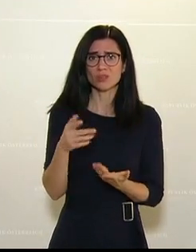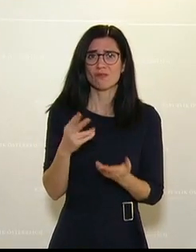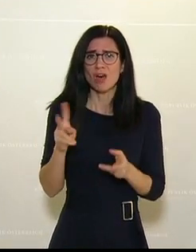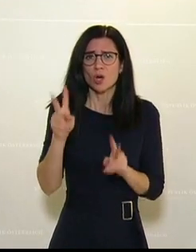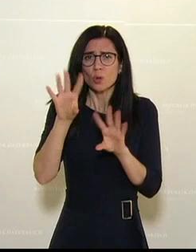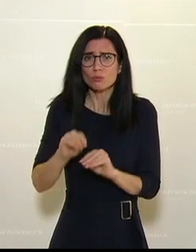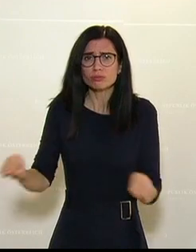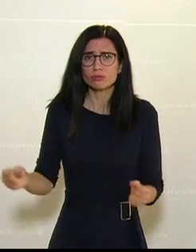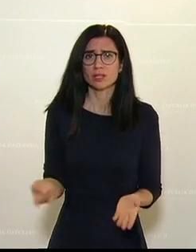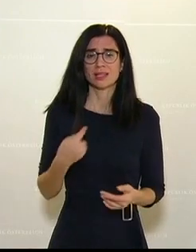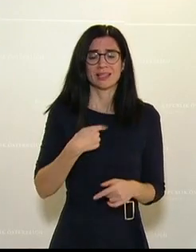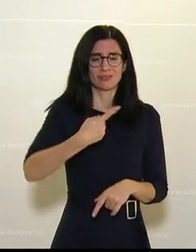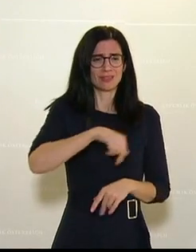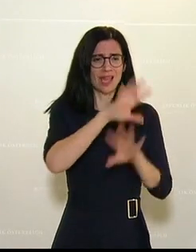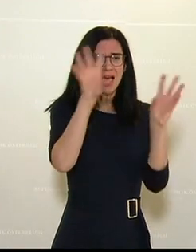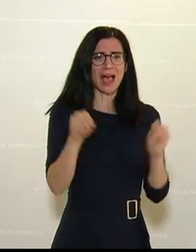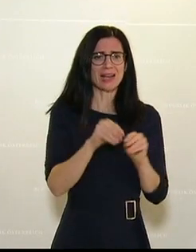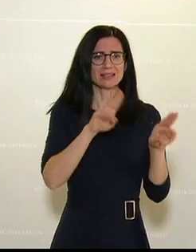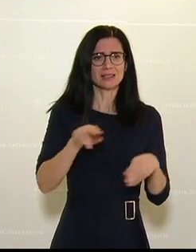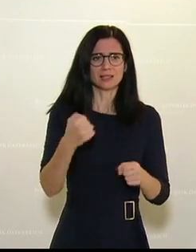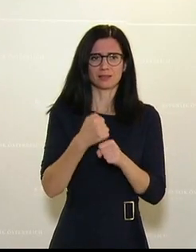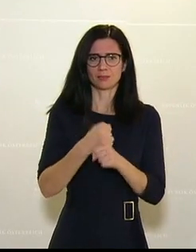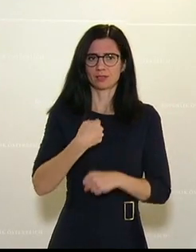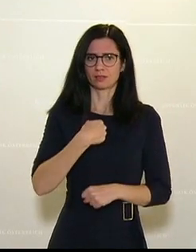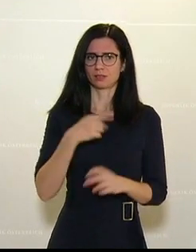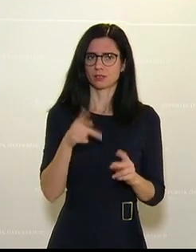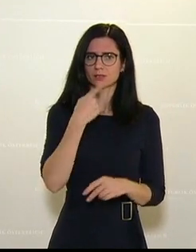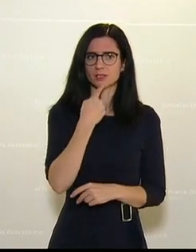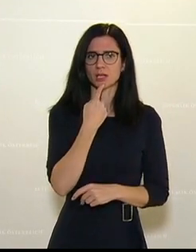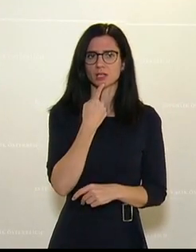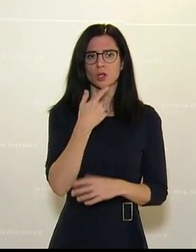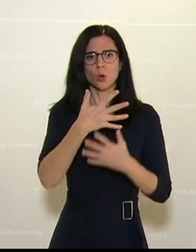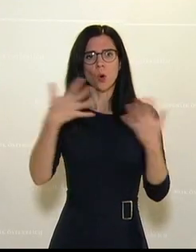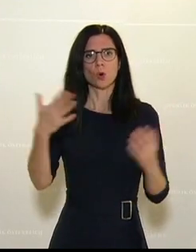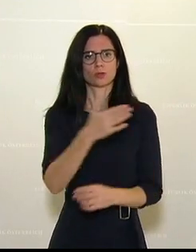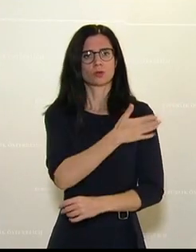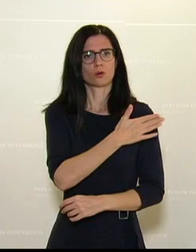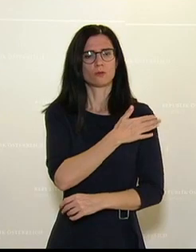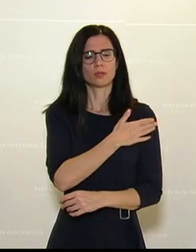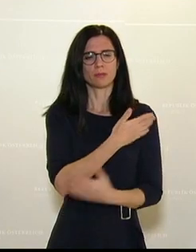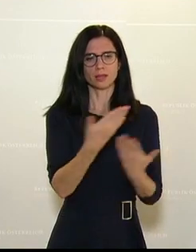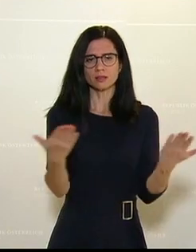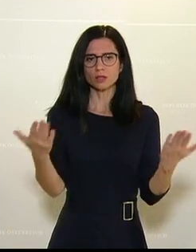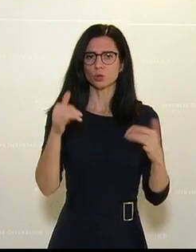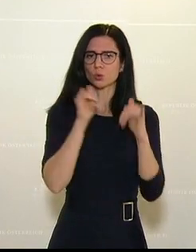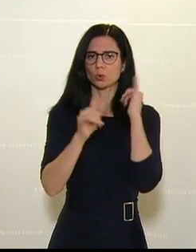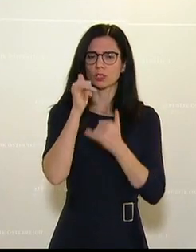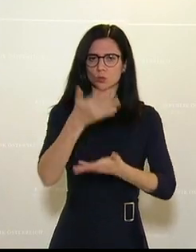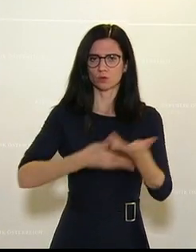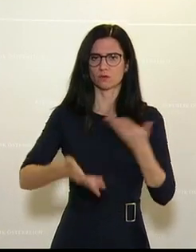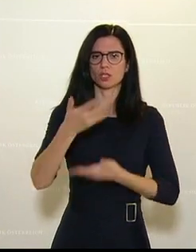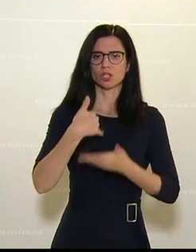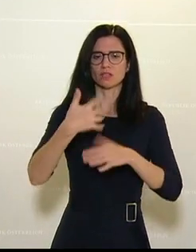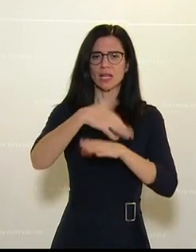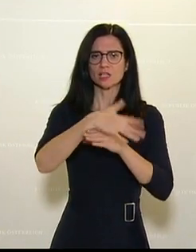Also, wir machen alles richtig. Und ich darf hier vom Rednerpult aus ein Riesenkompliment in Richtung unserer Tourismuswirtschaft,